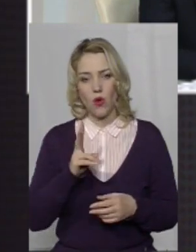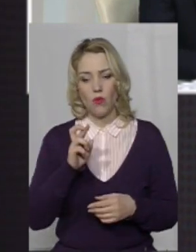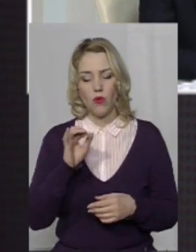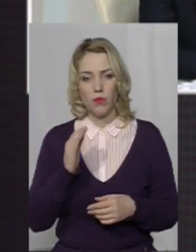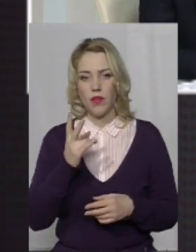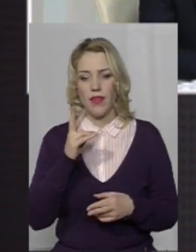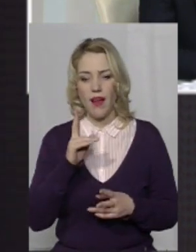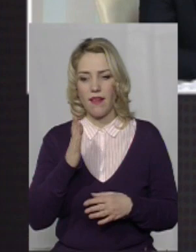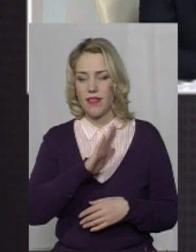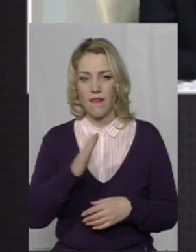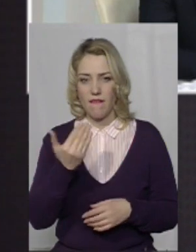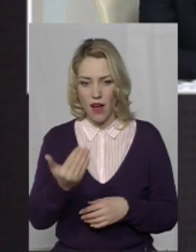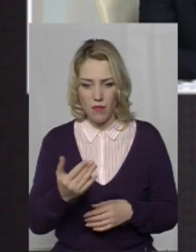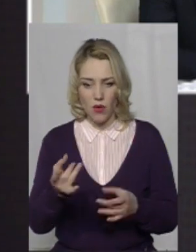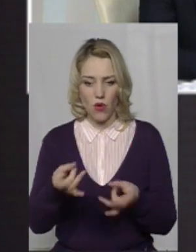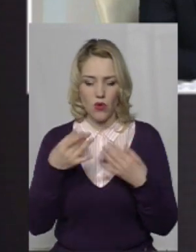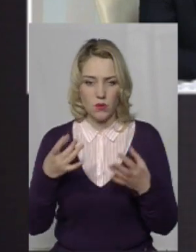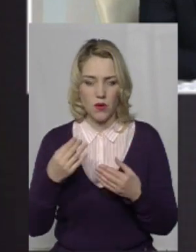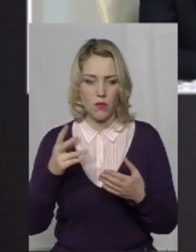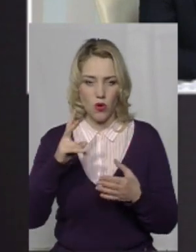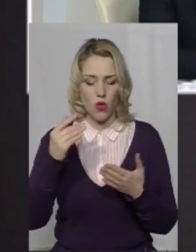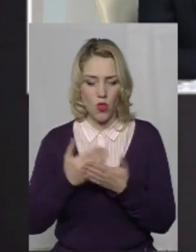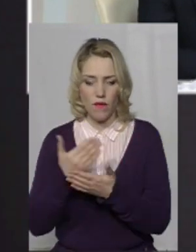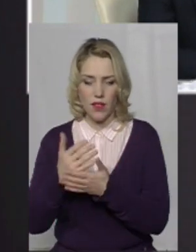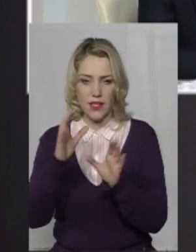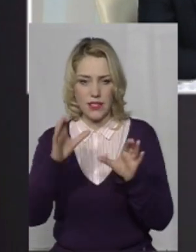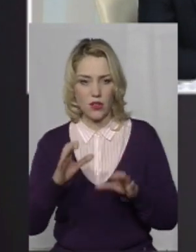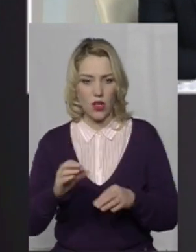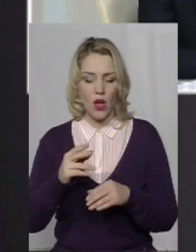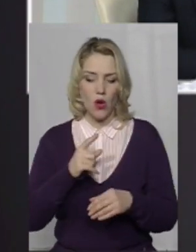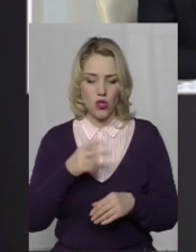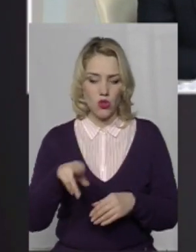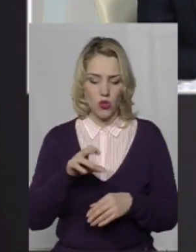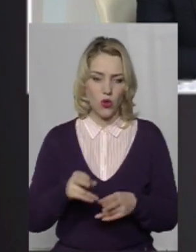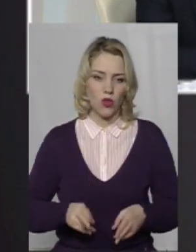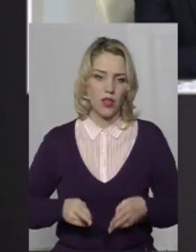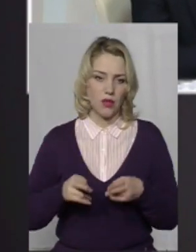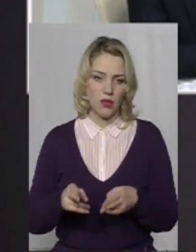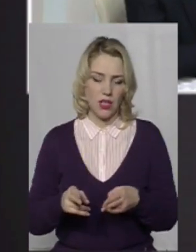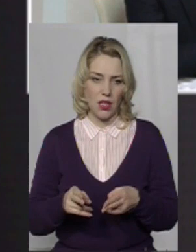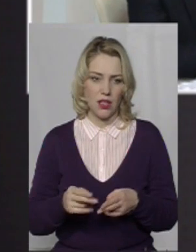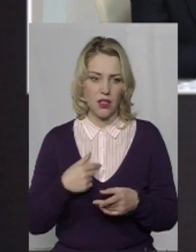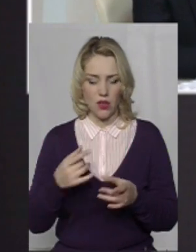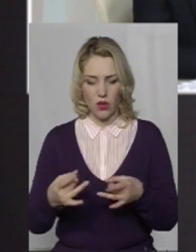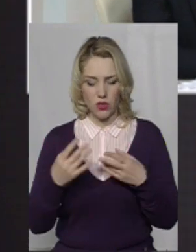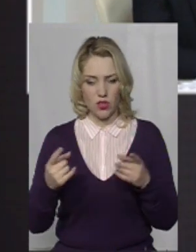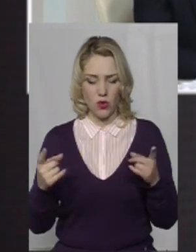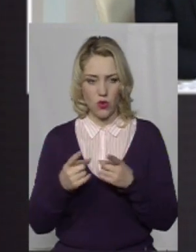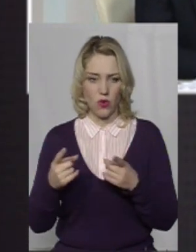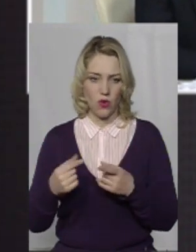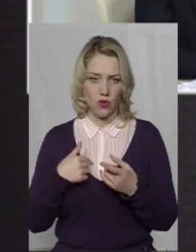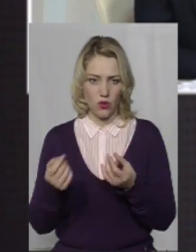розповісти про новели нашого законодавства в частині наших кримінальних проступків, якщо можете коротко